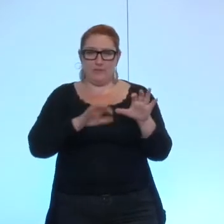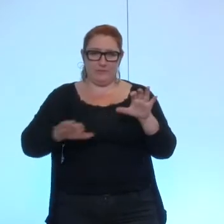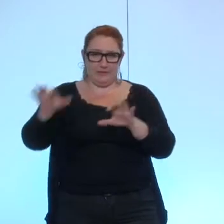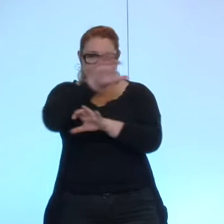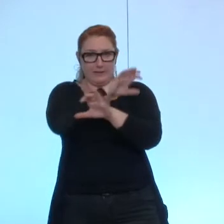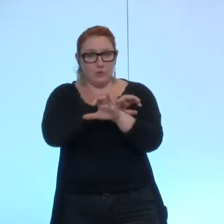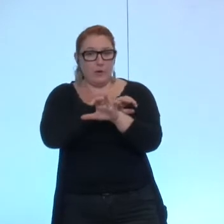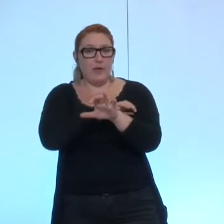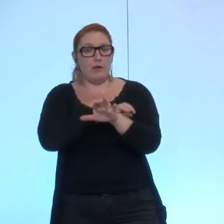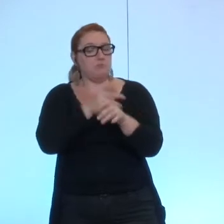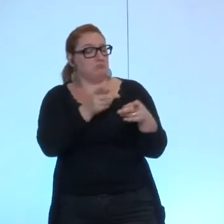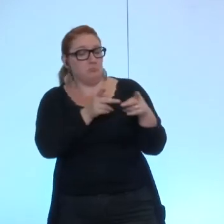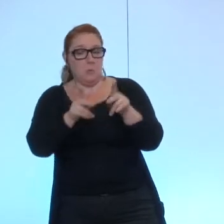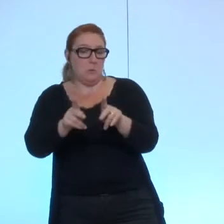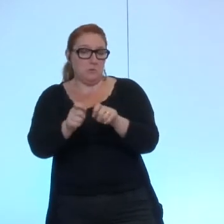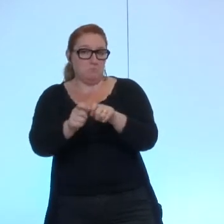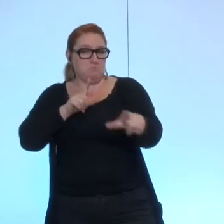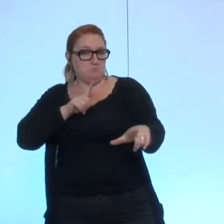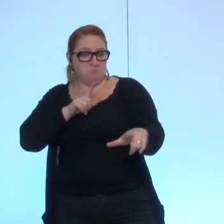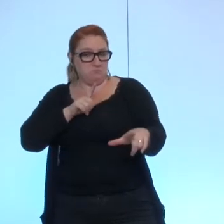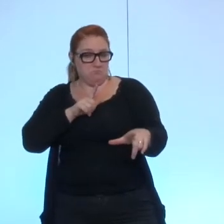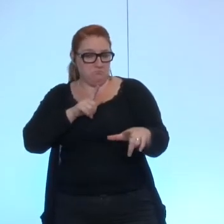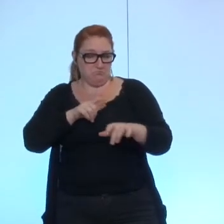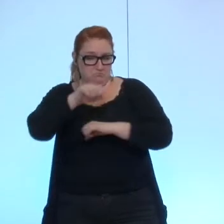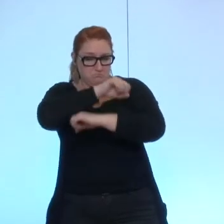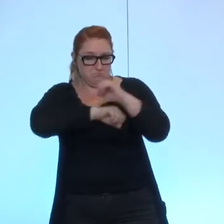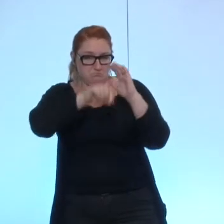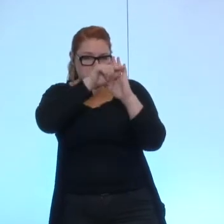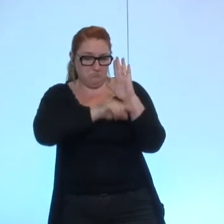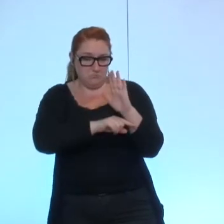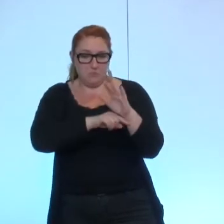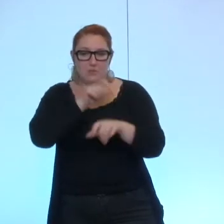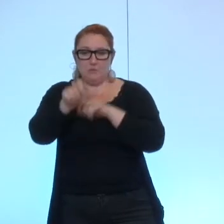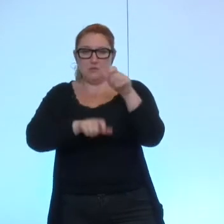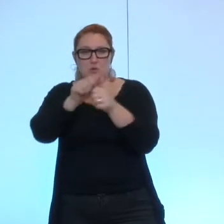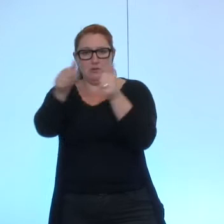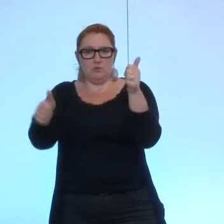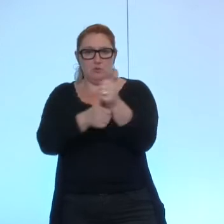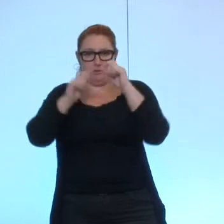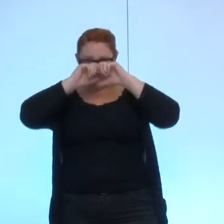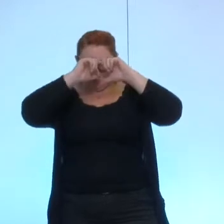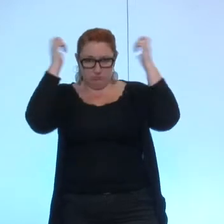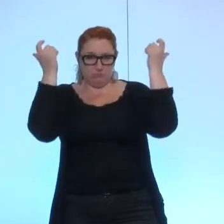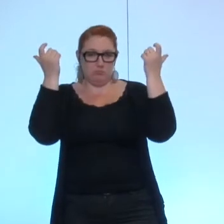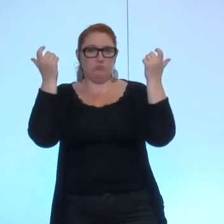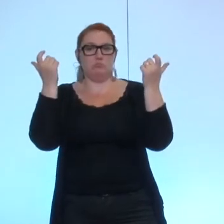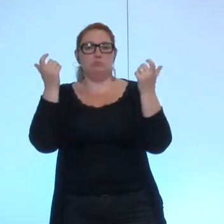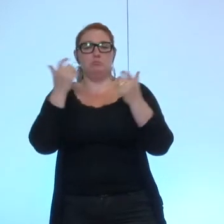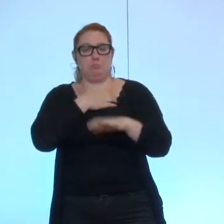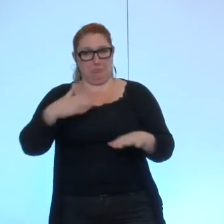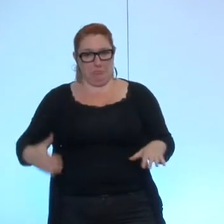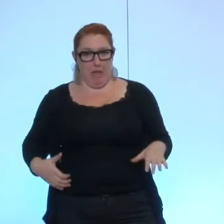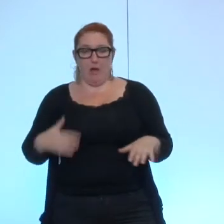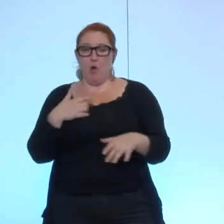encadre ces remboursements pour les titulaires de mandats exécutifs, maires et adjoints, ayant suspendu leur activité